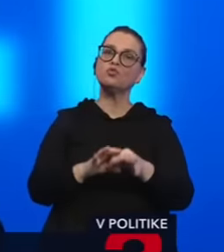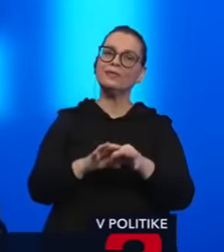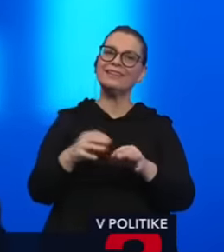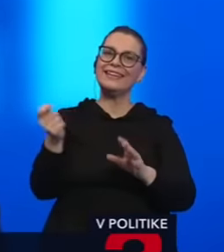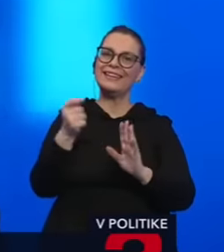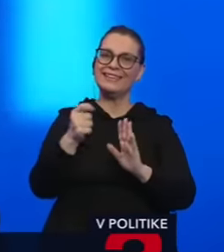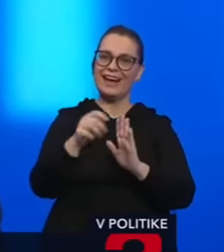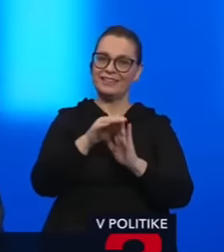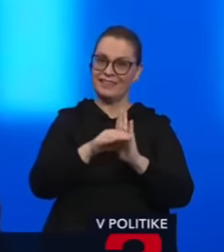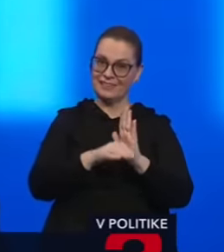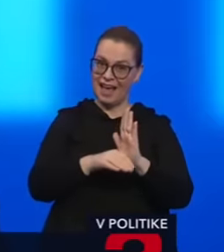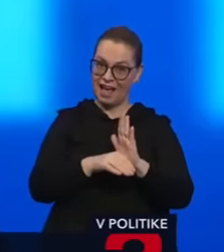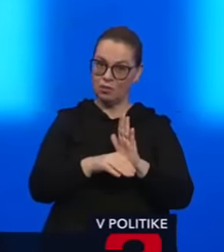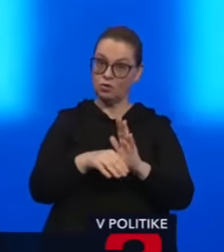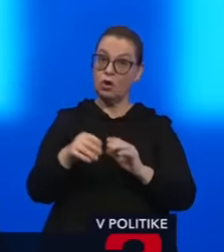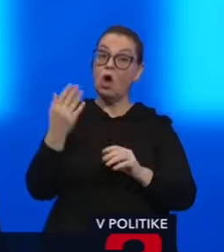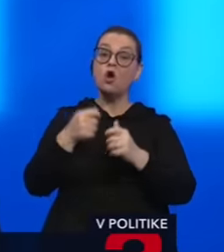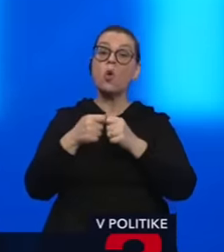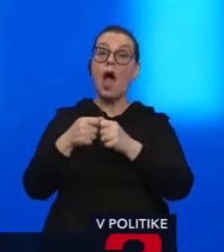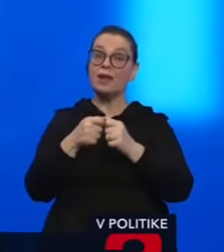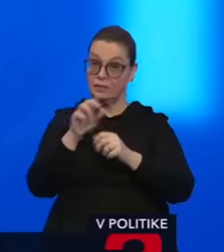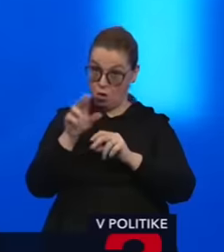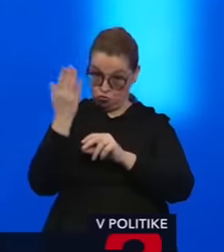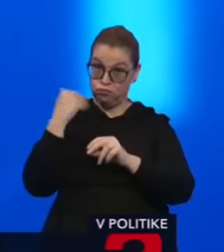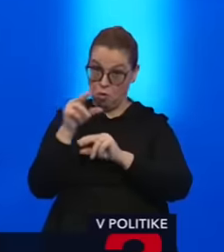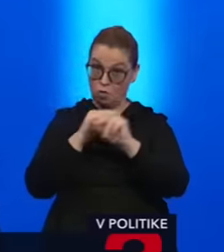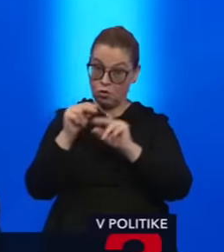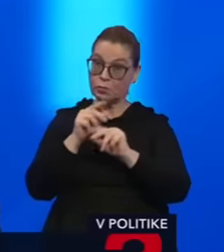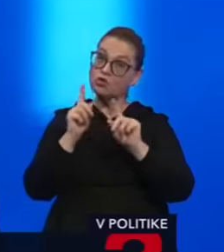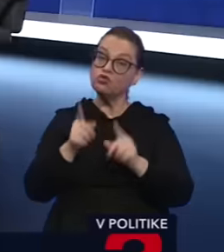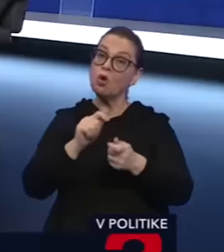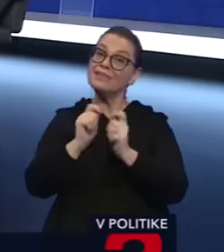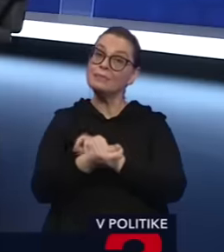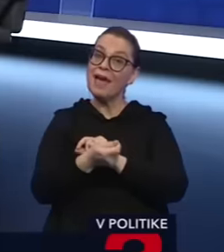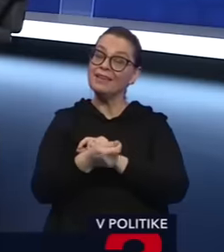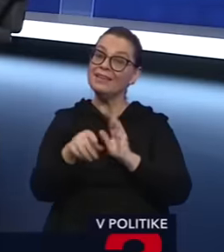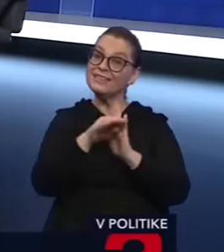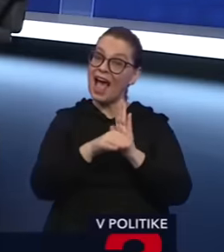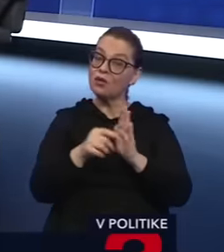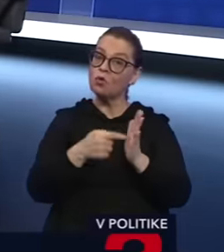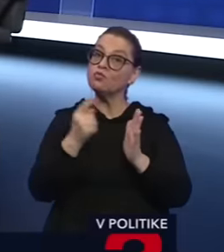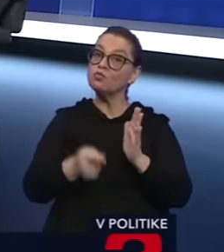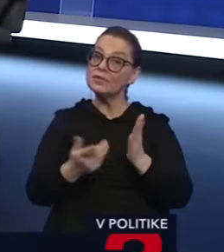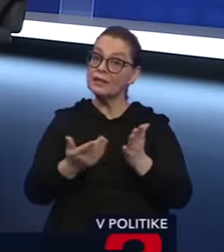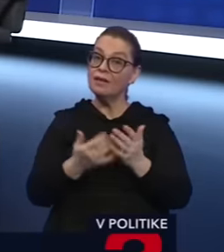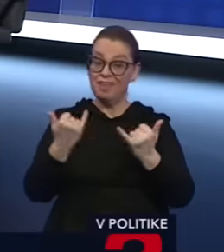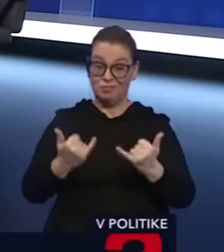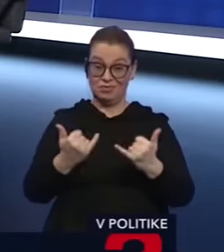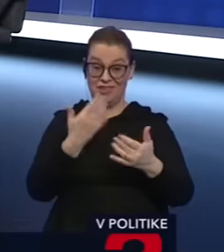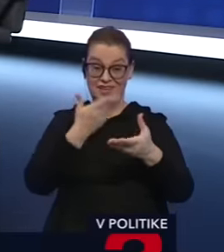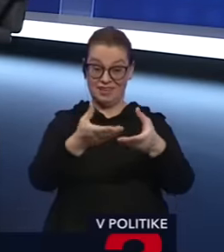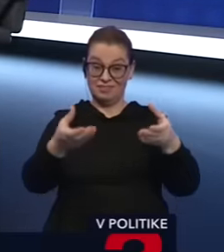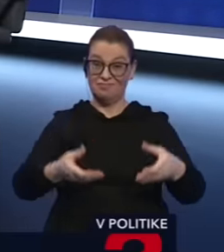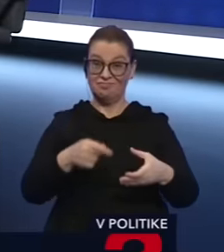zákona. Bavili ste sa už na koalícii, čo všetko budete musieť zmeniť v tomto zákone, lebo v tejto podobe je zjavné,